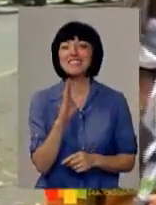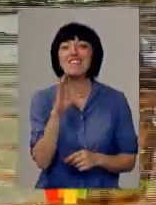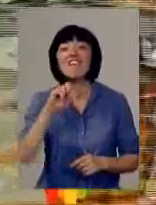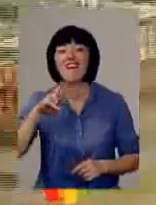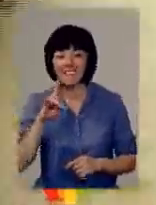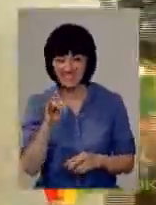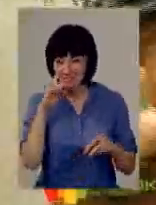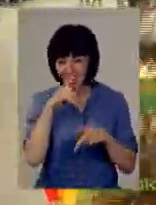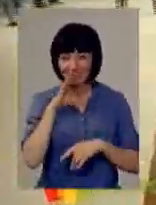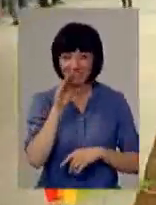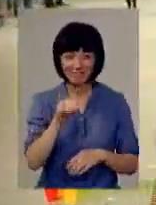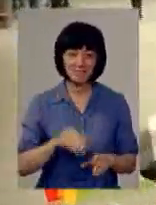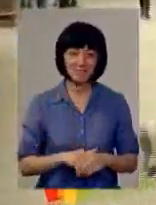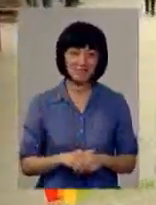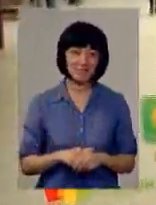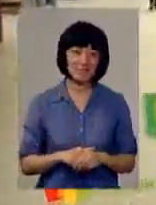Ха-ха-ха! Ха-ха-ха!